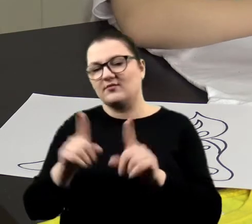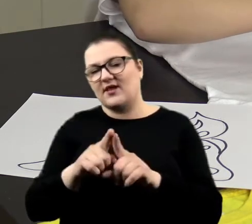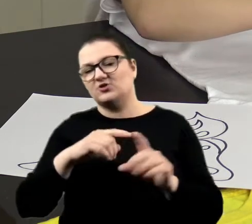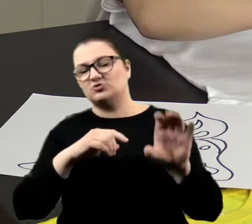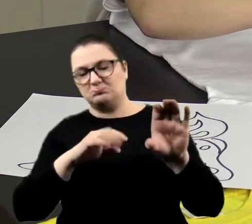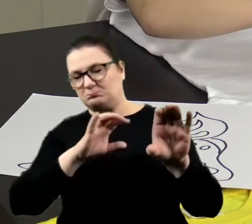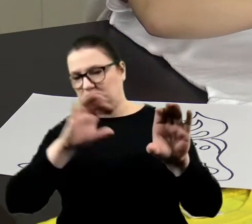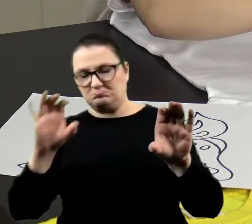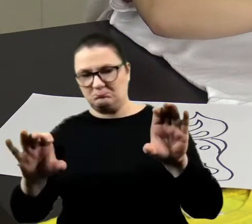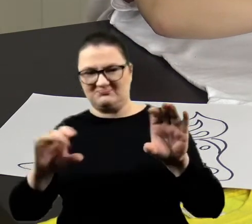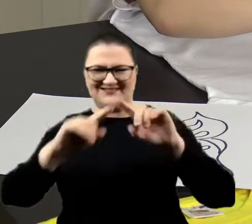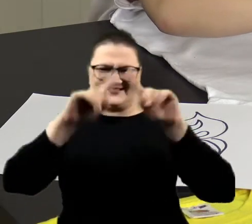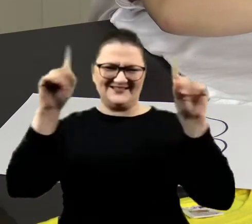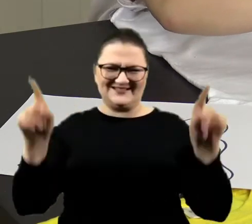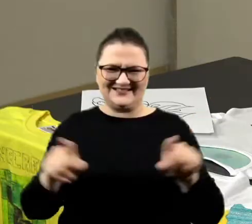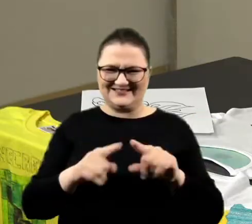całego już chyba nawet nie trzeba.